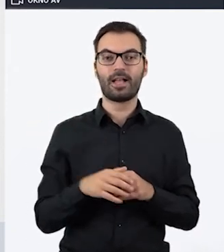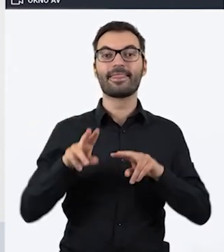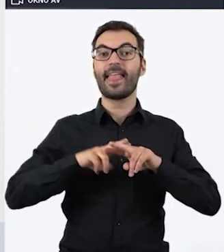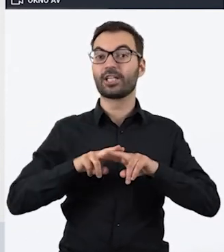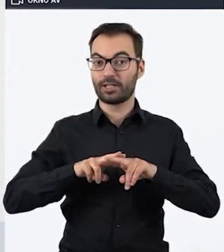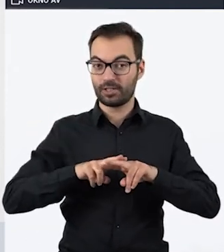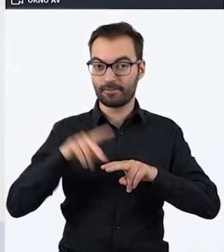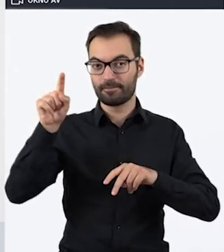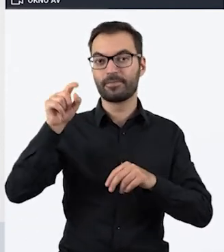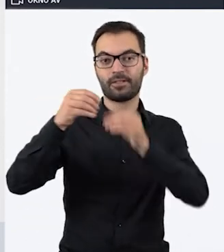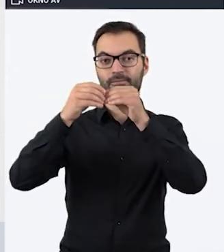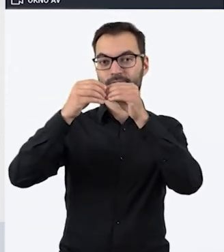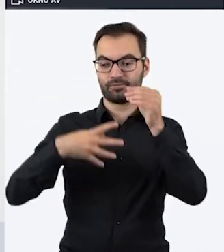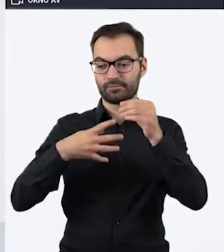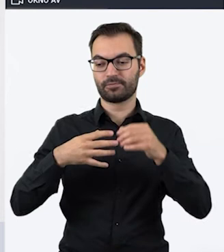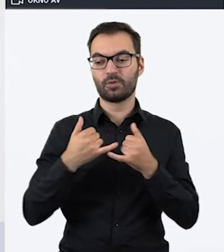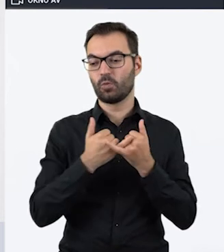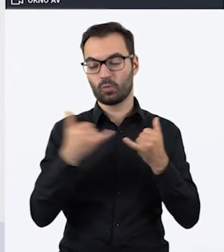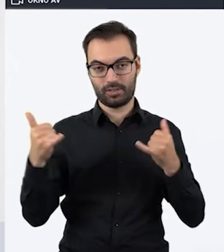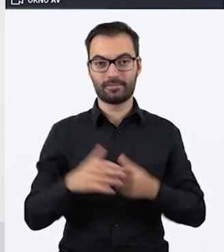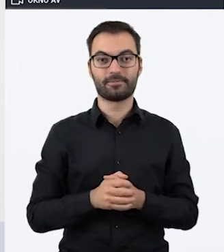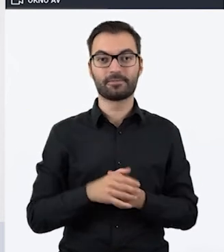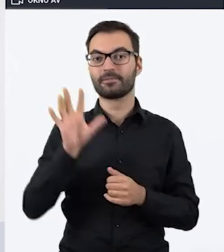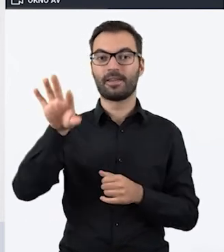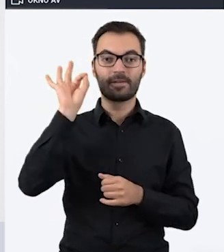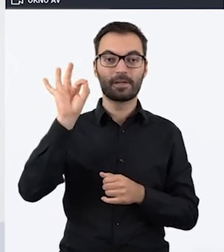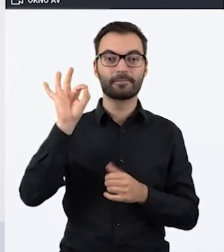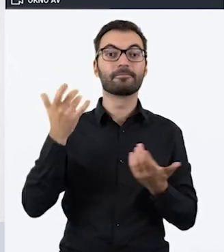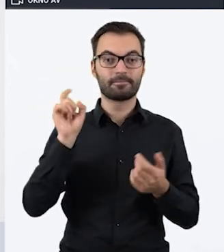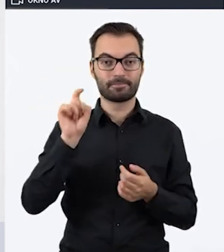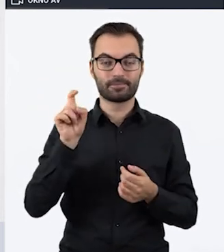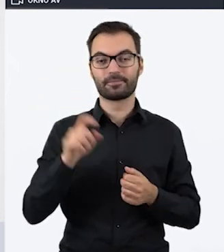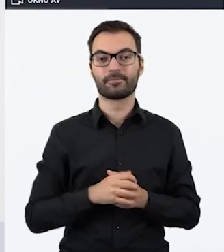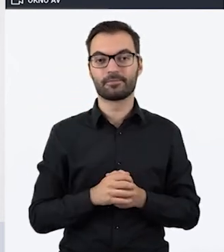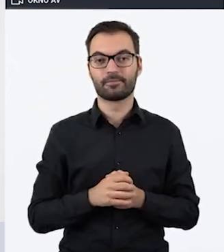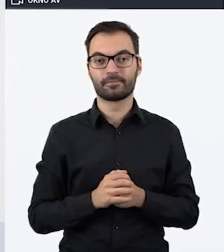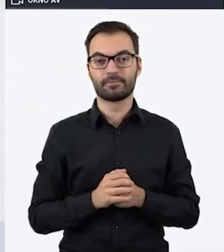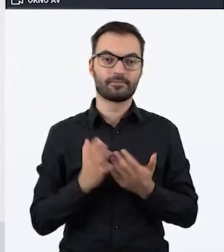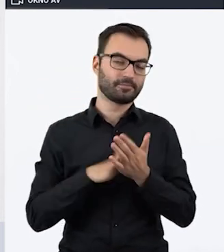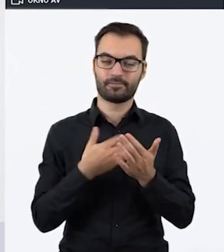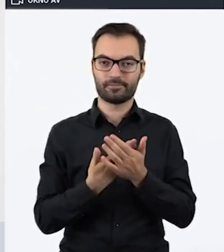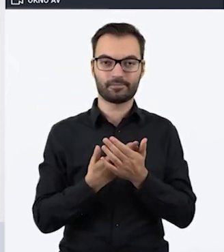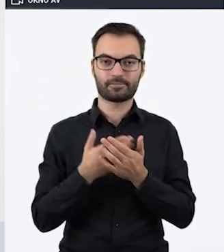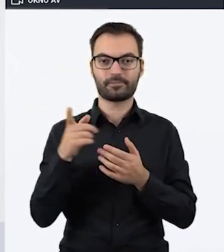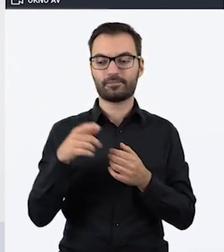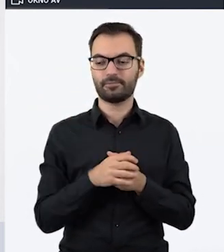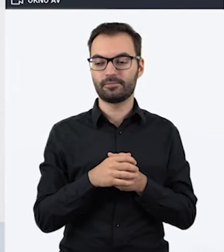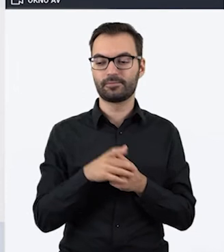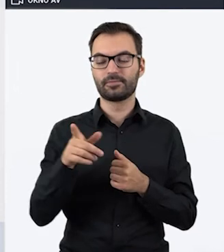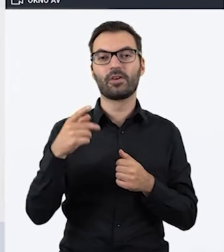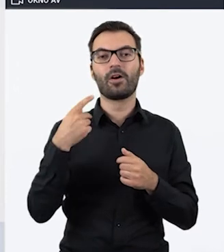narzędzia i wyświetlą nam się tutaj różne opcje. Wybieramy sobie wtedy na przykład oznaczone do